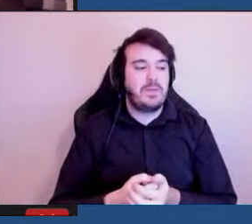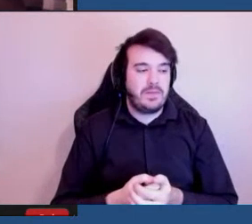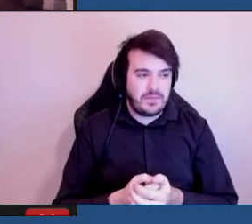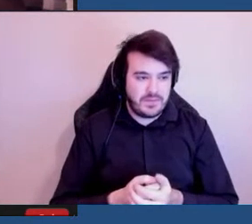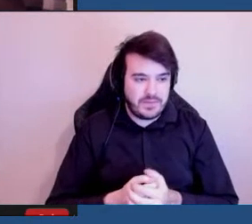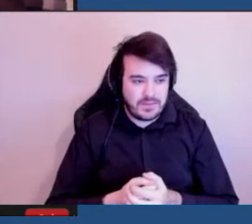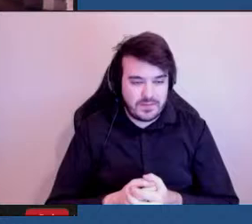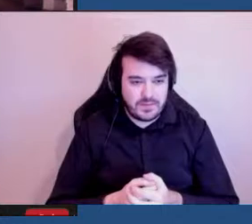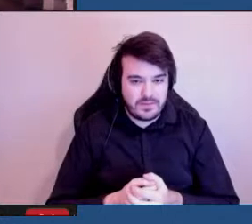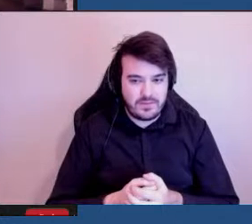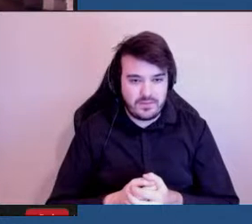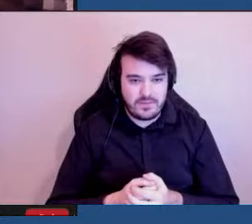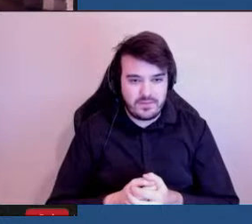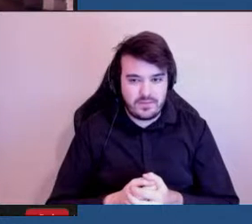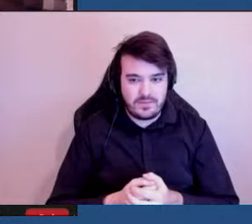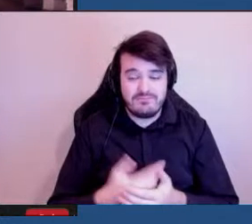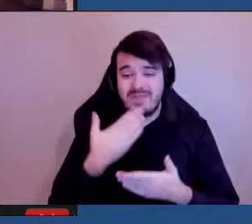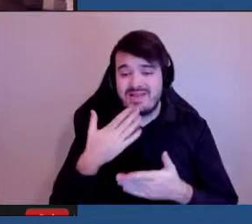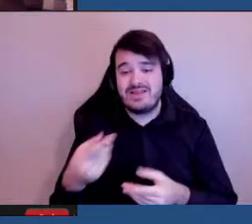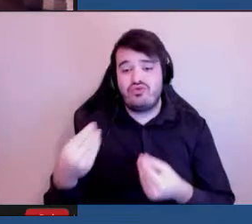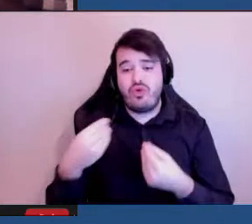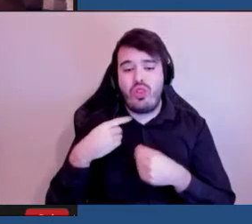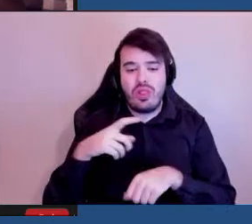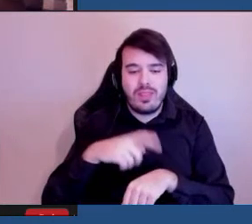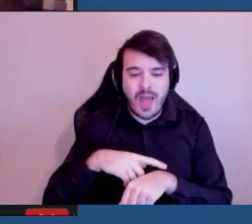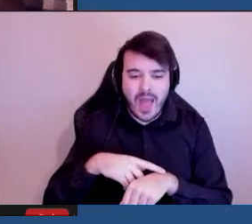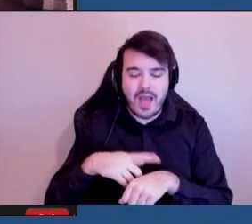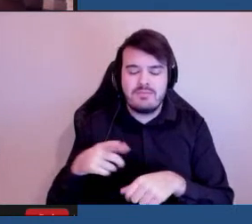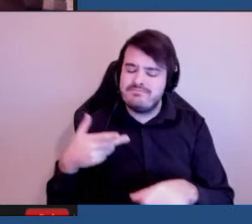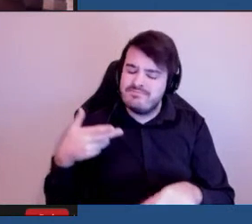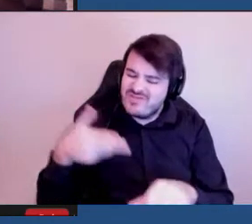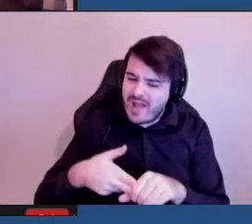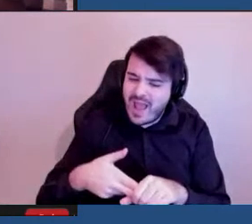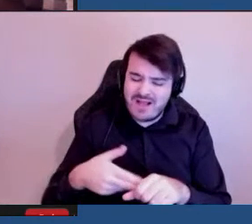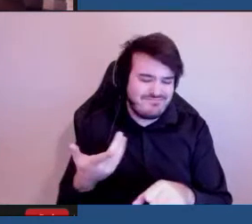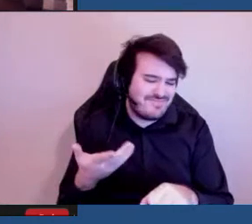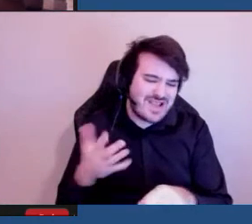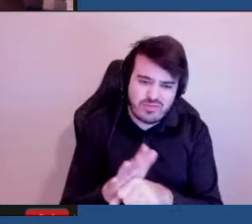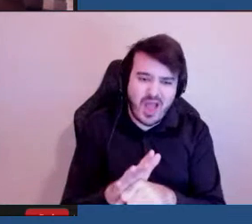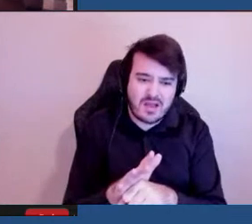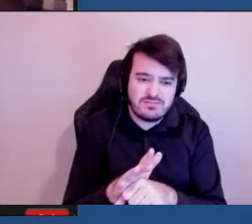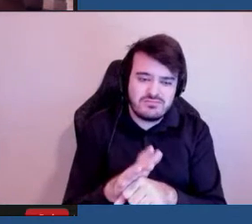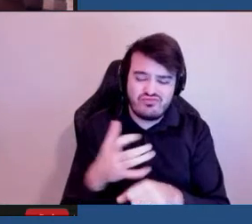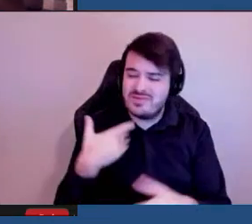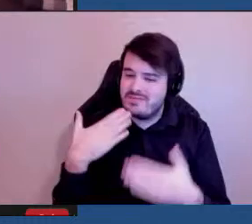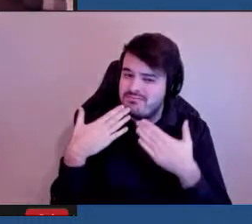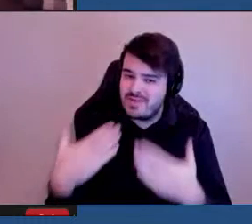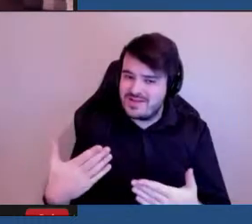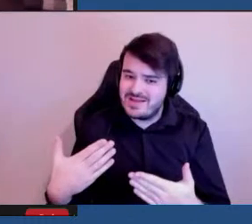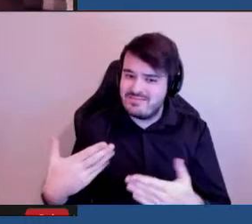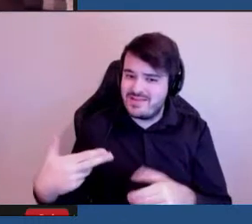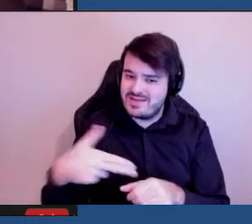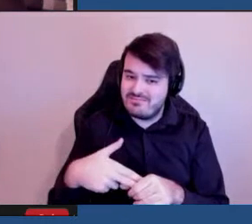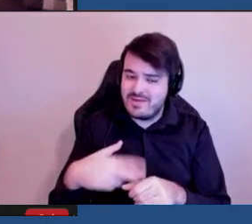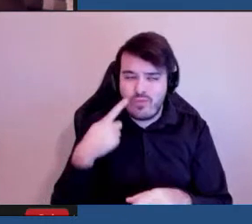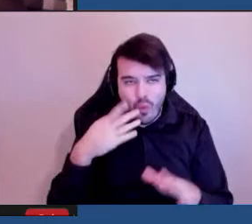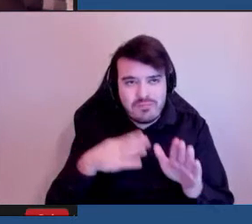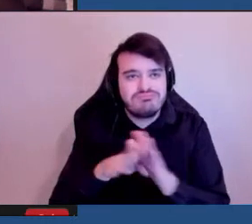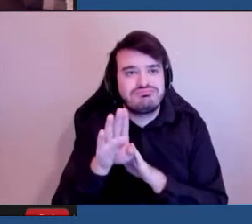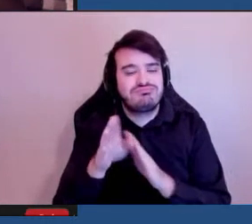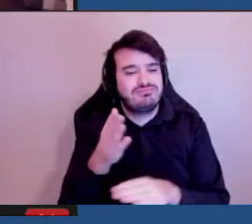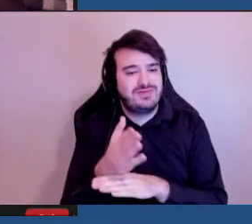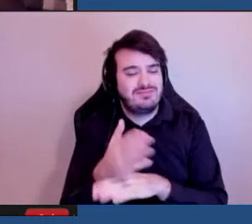pour leur temps, leur développement et leur engagement à accroître l'accessibilité